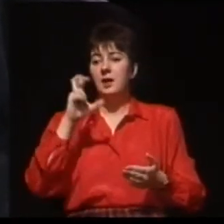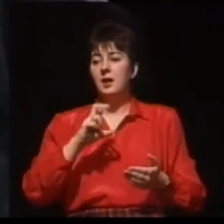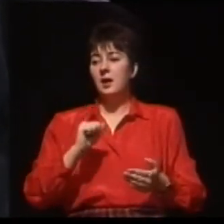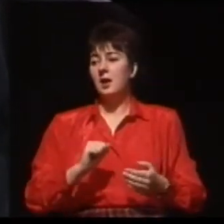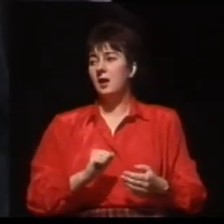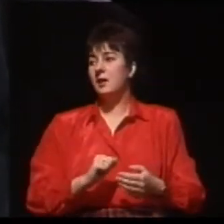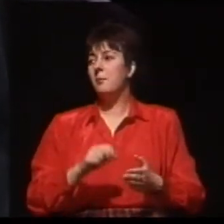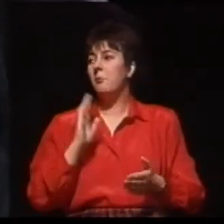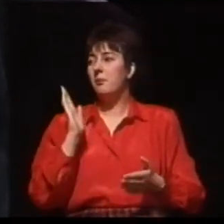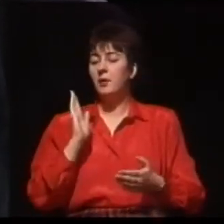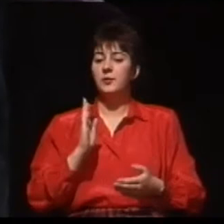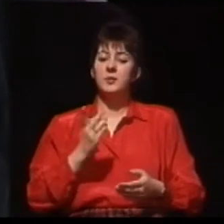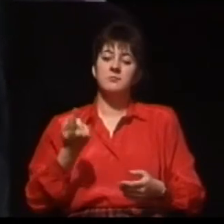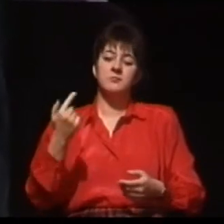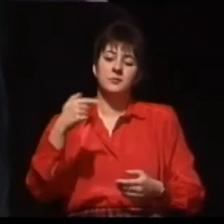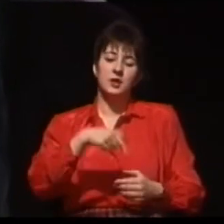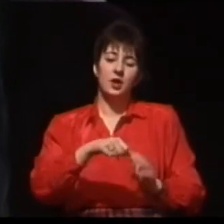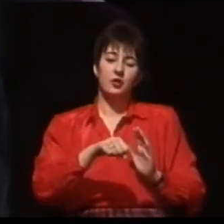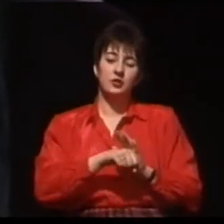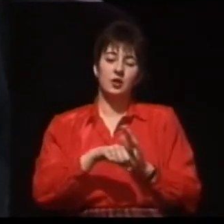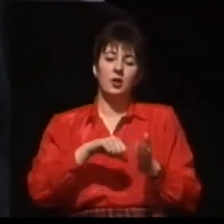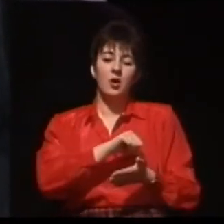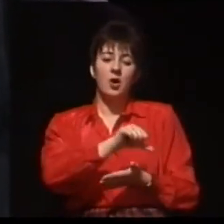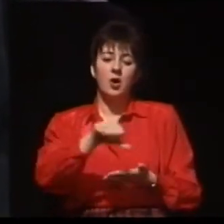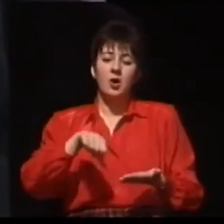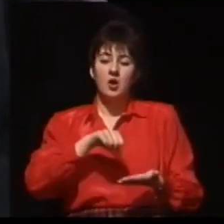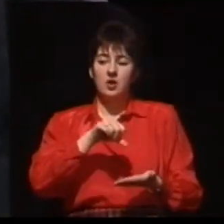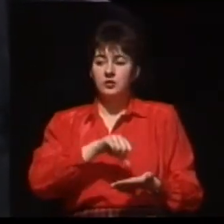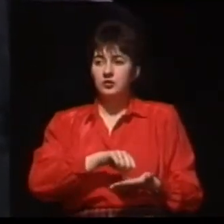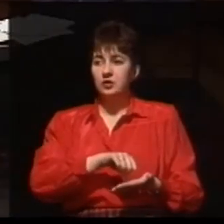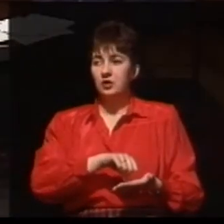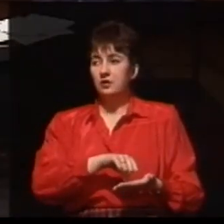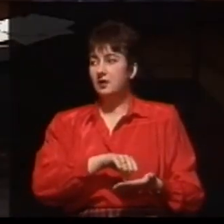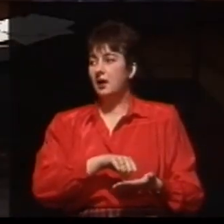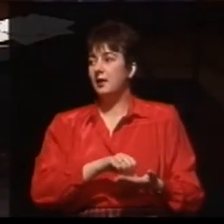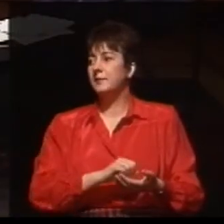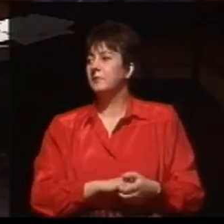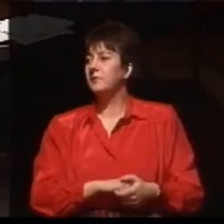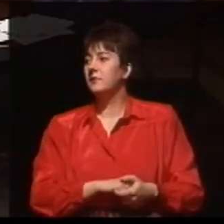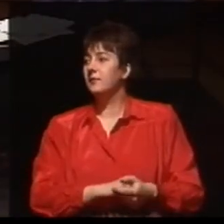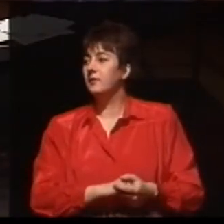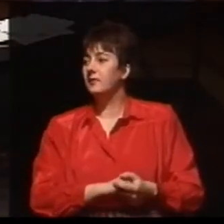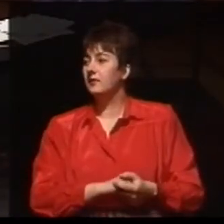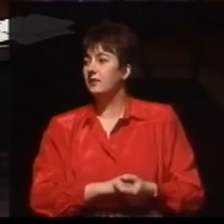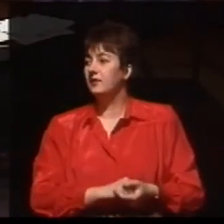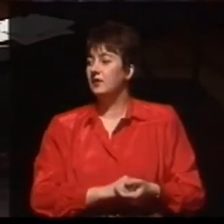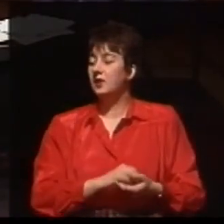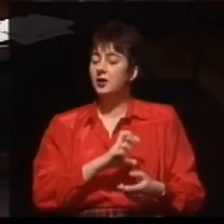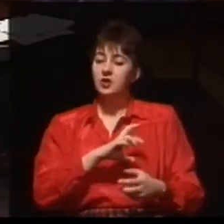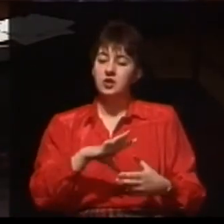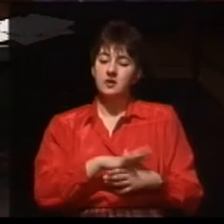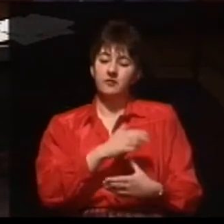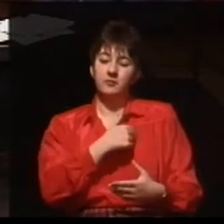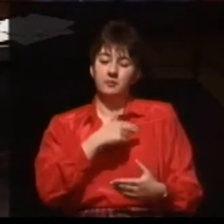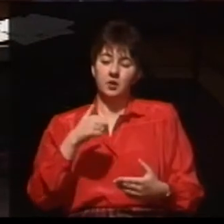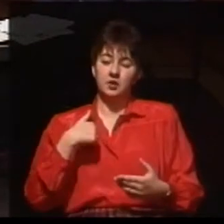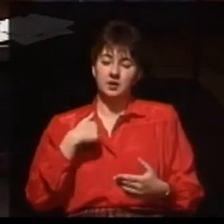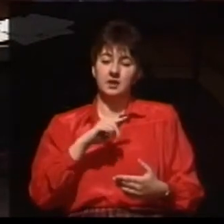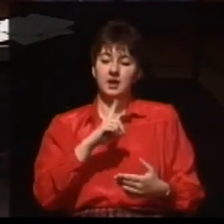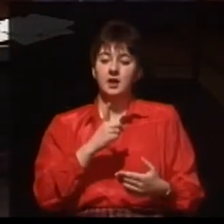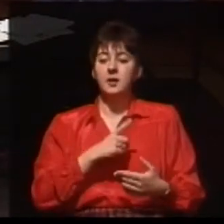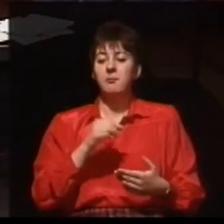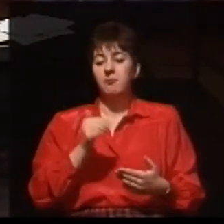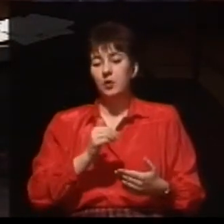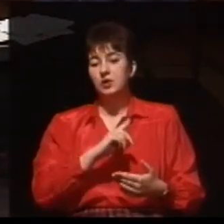.00. Właściwie już nie zostaje nam czasu na żadną praktykę prywatną. Czy w Polsce można za pieniądze dobić się szybciej do